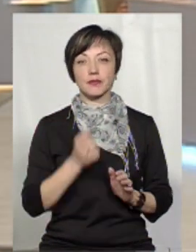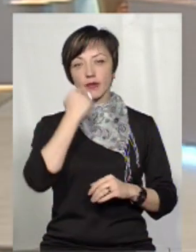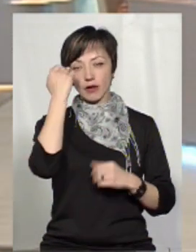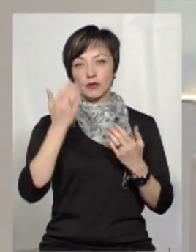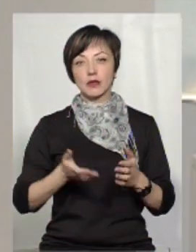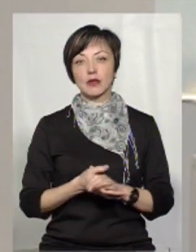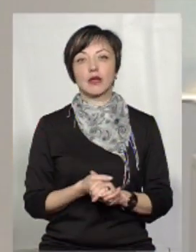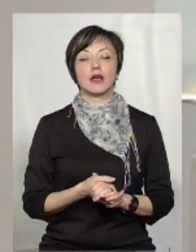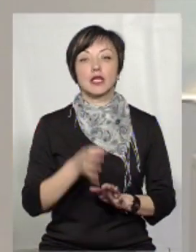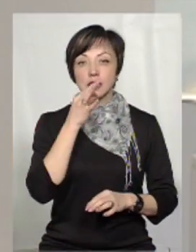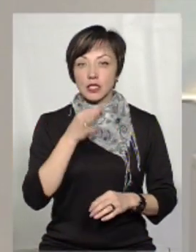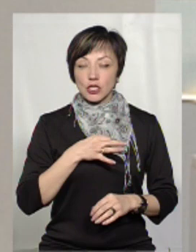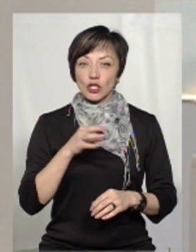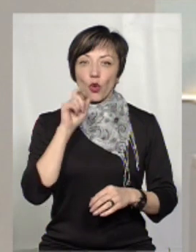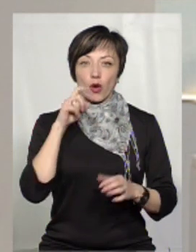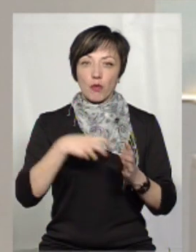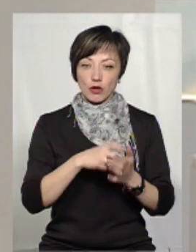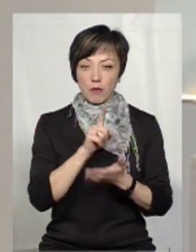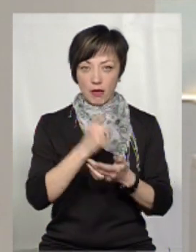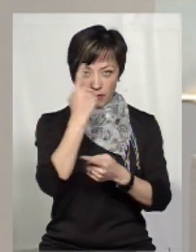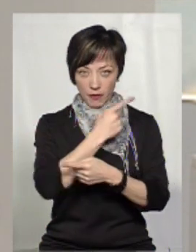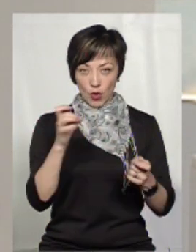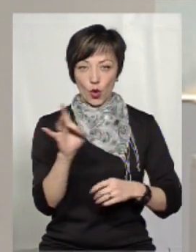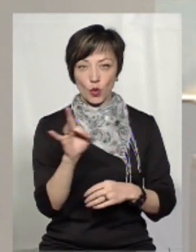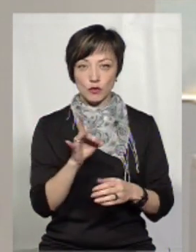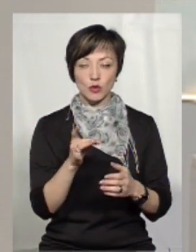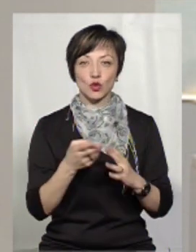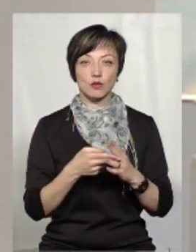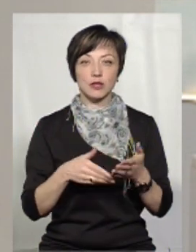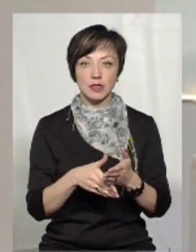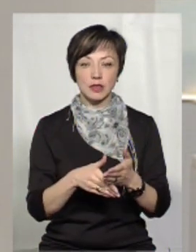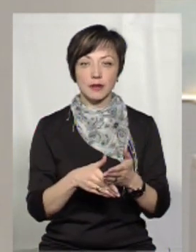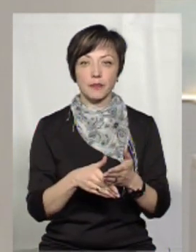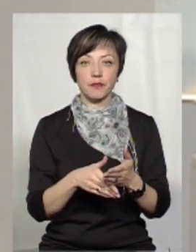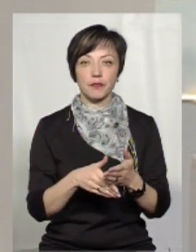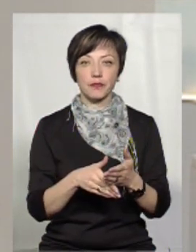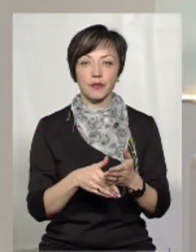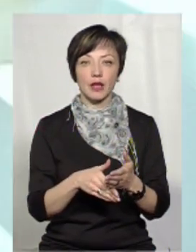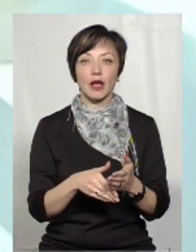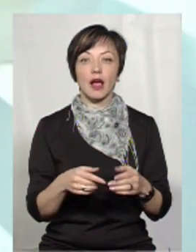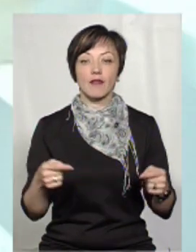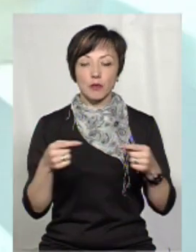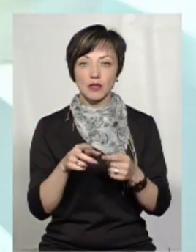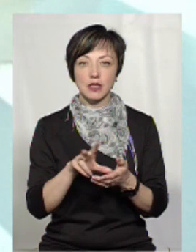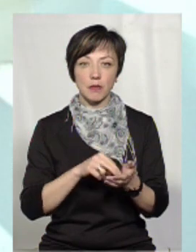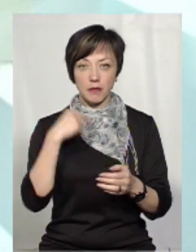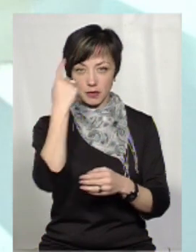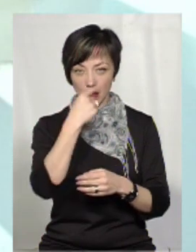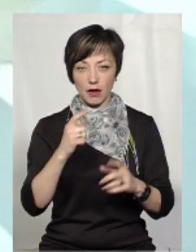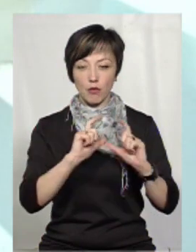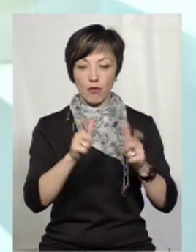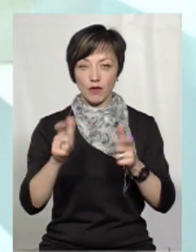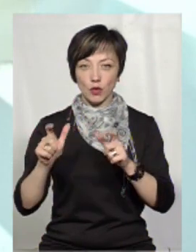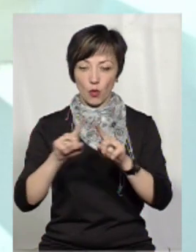Дякую вам. Будь ласка, скажіть, чи Укрпошта мала повідомляти про розмір субсидії і стосовно перерахунку? без відповідного зразка персональні